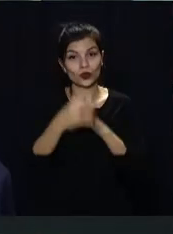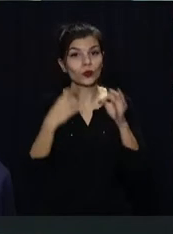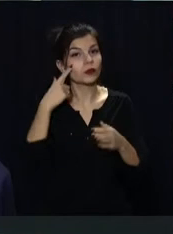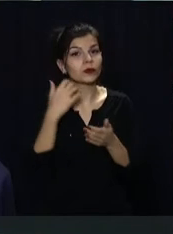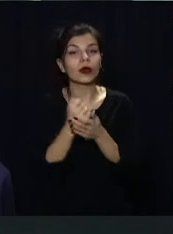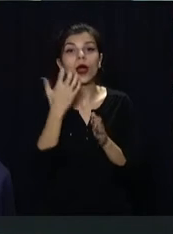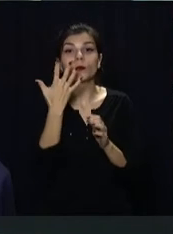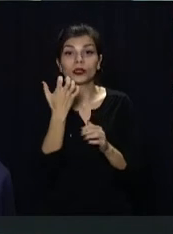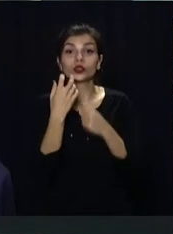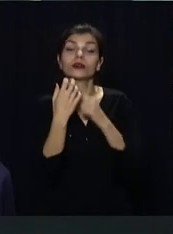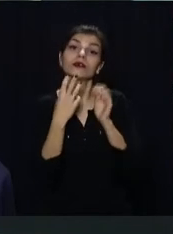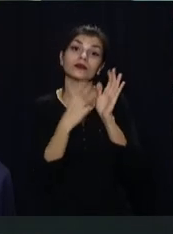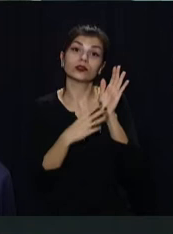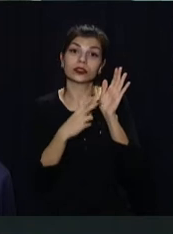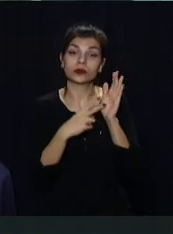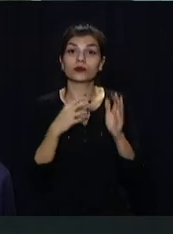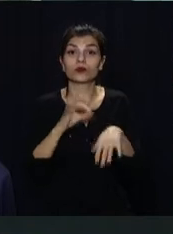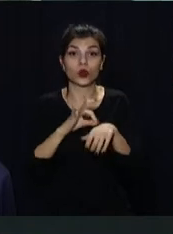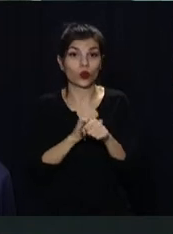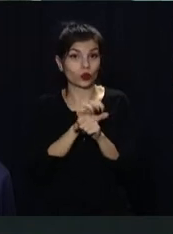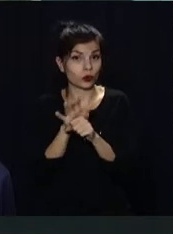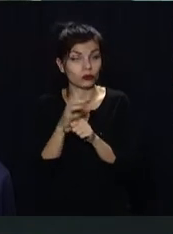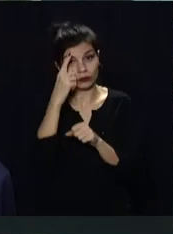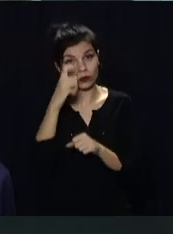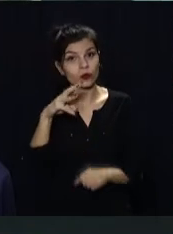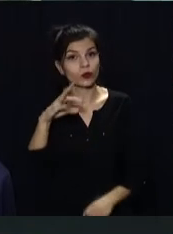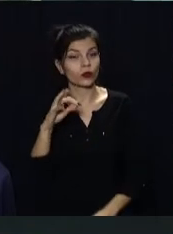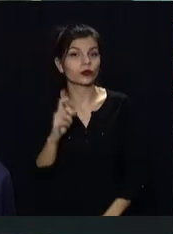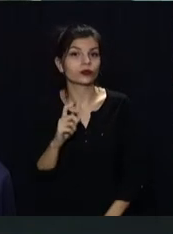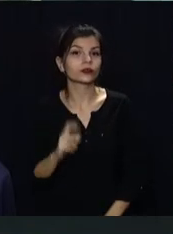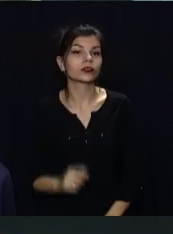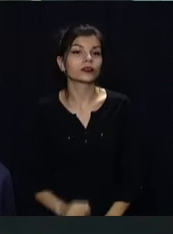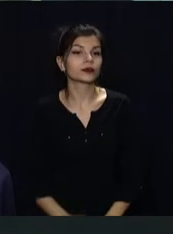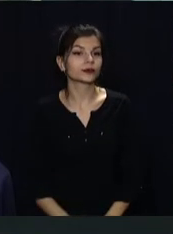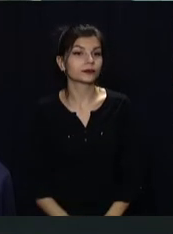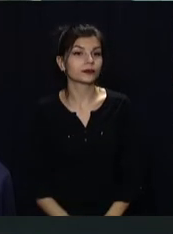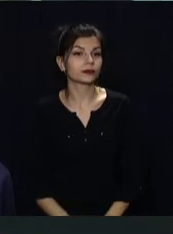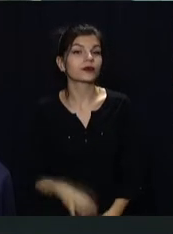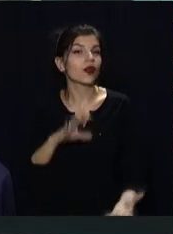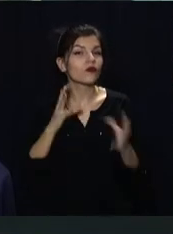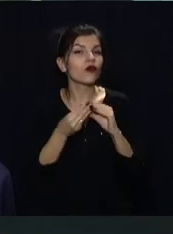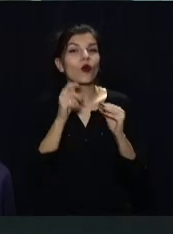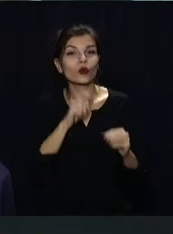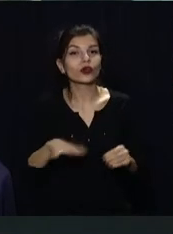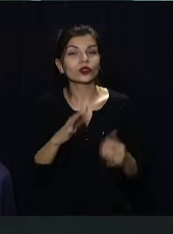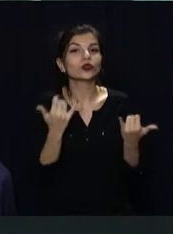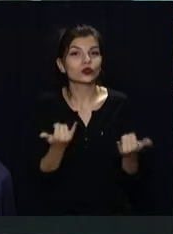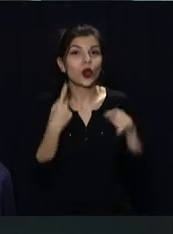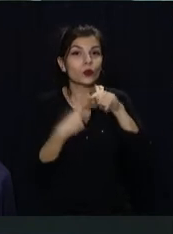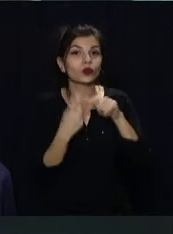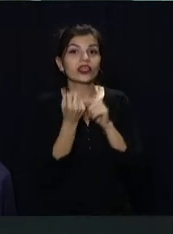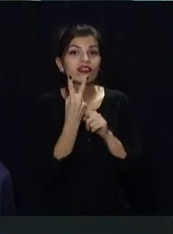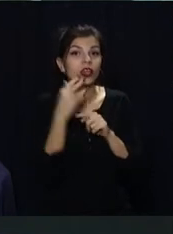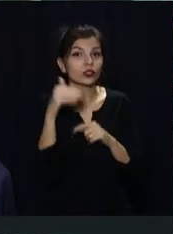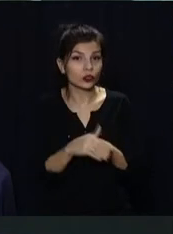На Дніпропетровщині за попередню добу виявили 578 недужих на коронавірус, повідомляють в обласному департаменті охорони здоров